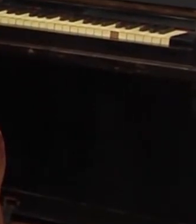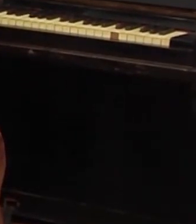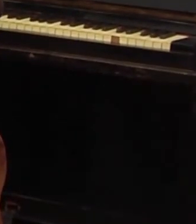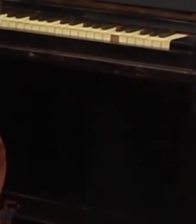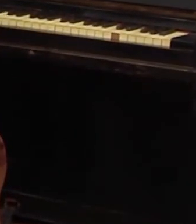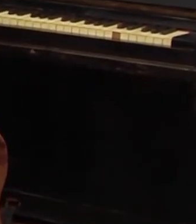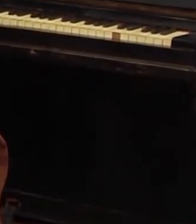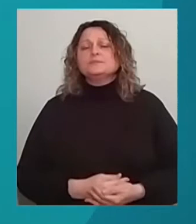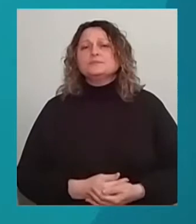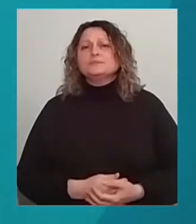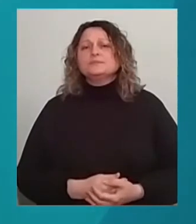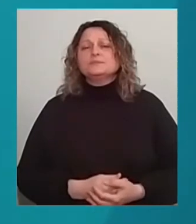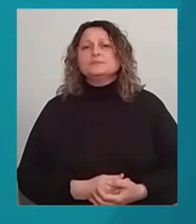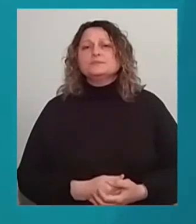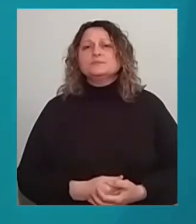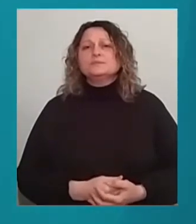Одеса.